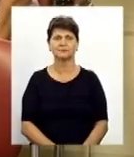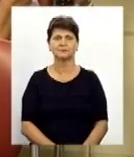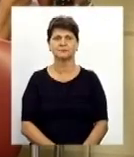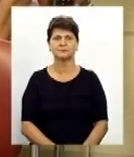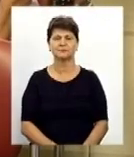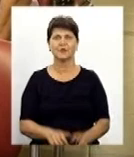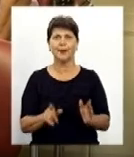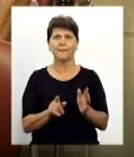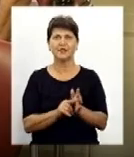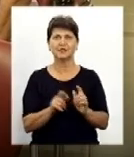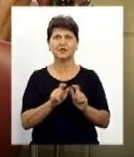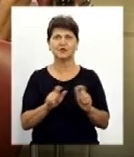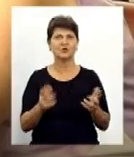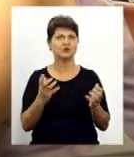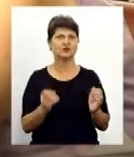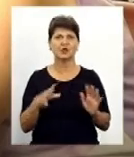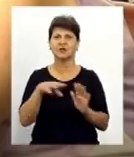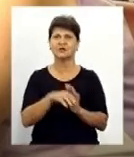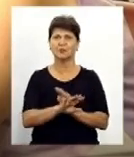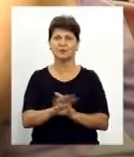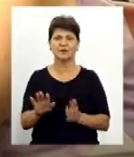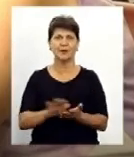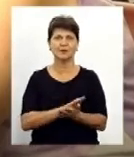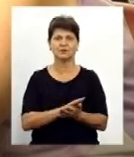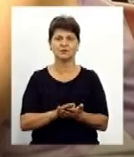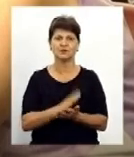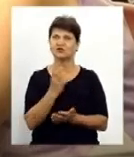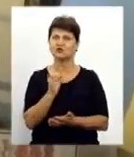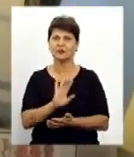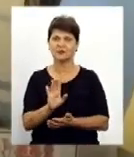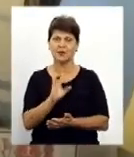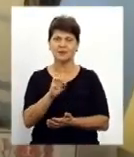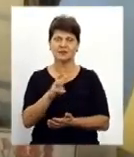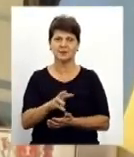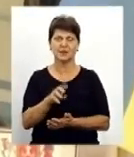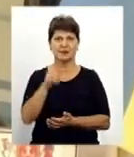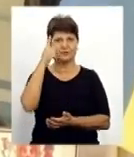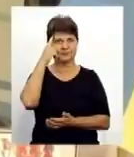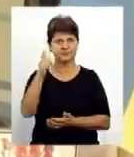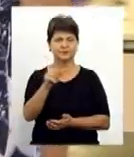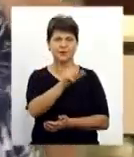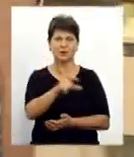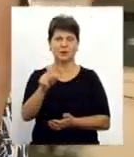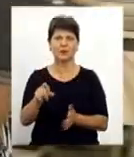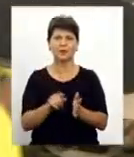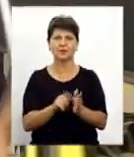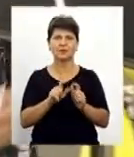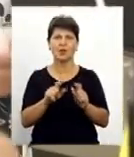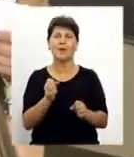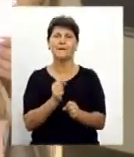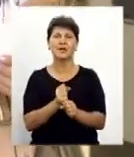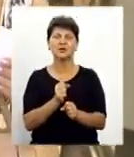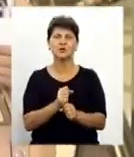Пенсійний фонд щерня запровадив безкоштовну послугу СМС-інформування громадян про зміни в пенсійній справі працюючих осіб.